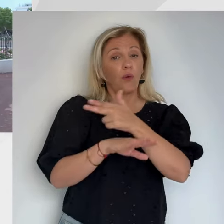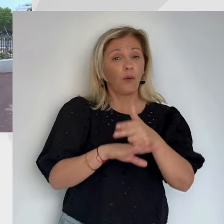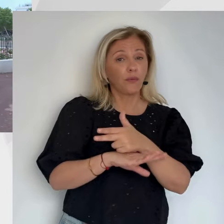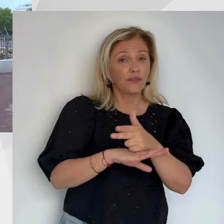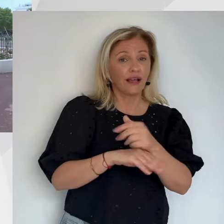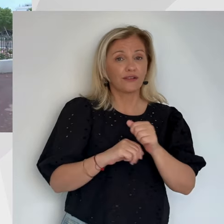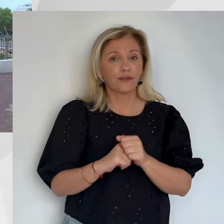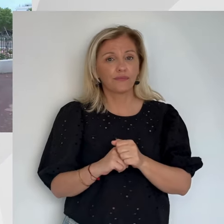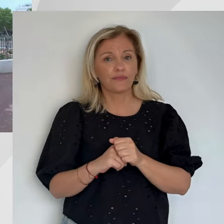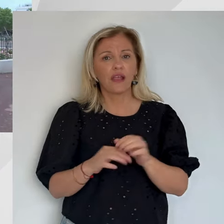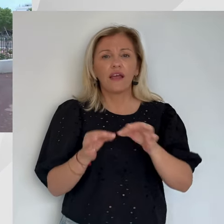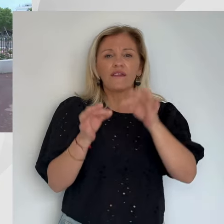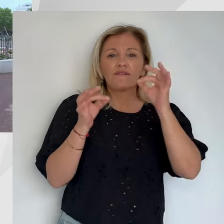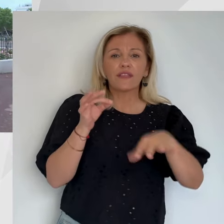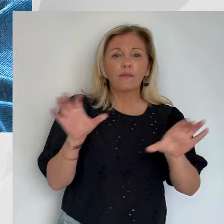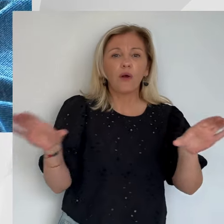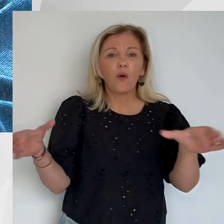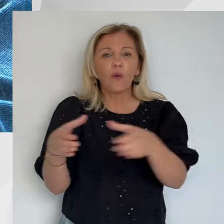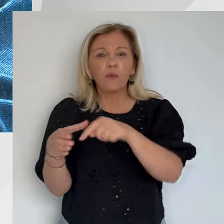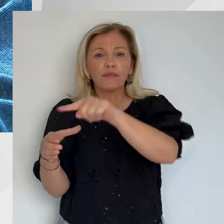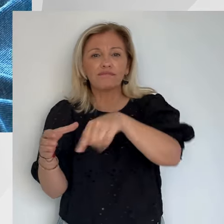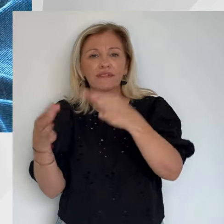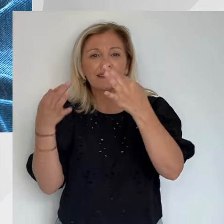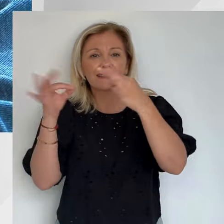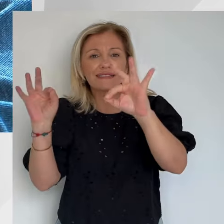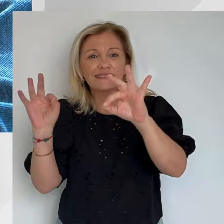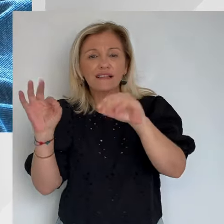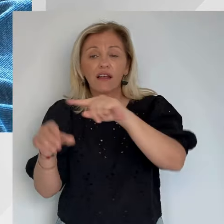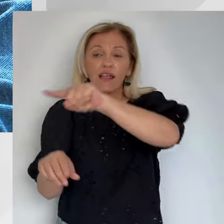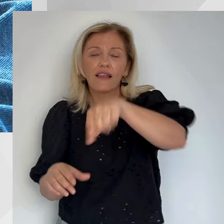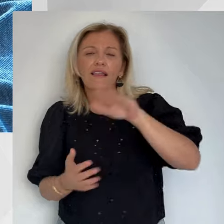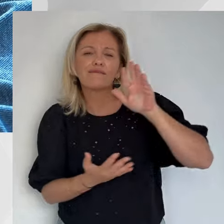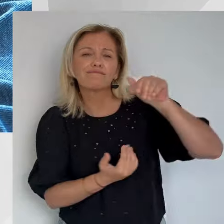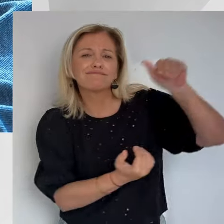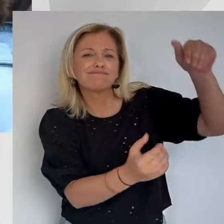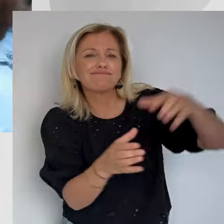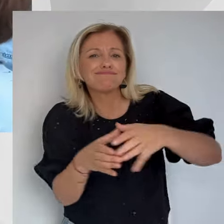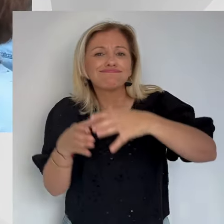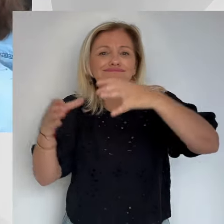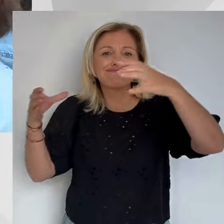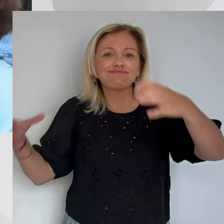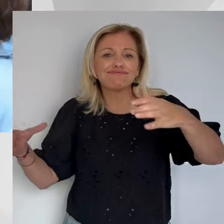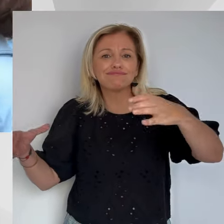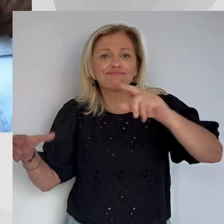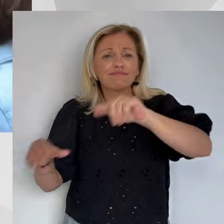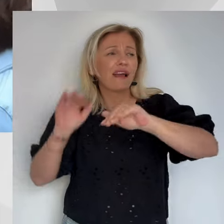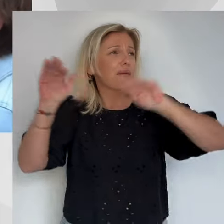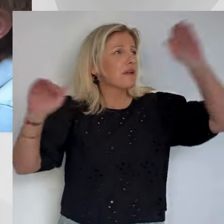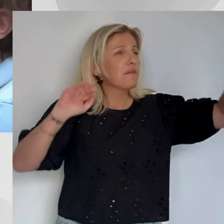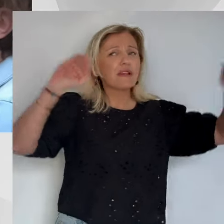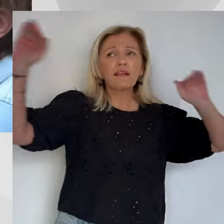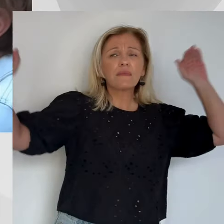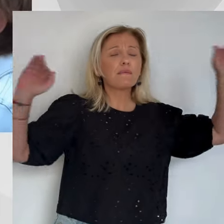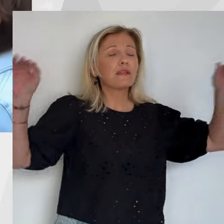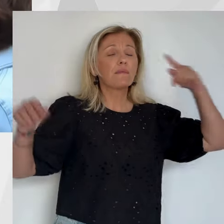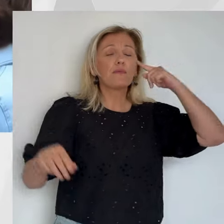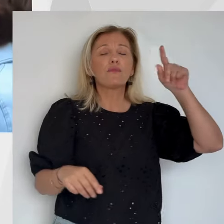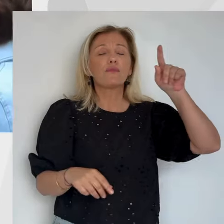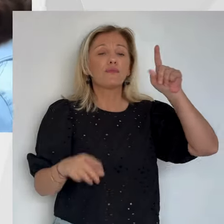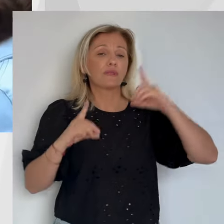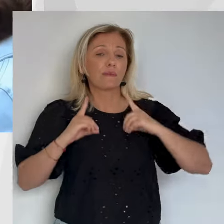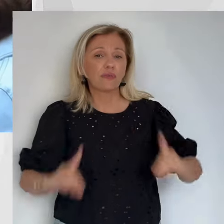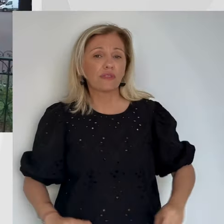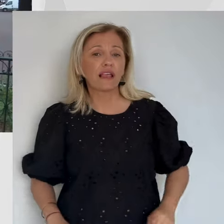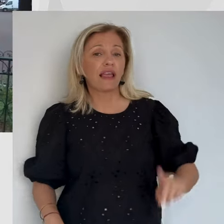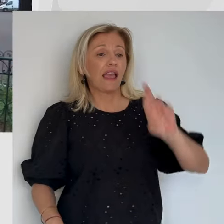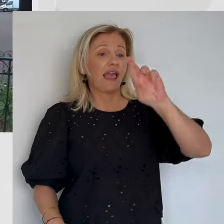Finalement, elles ne sont qu'une petite dizaine. Femmes solidaires espéraient être plus nombreuses. Elles ont voulu rappeler, entre autres, que les députés du